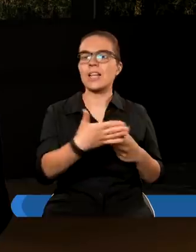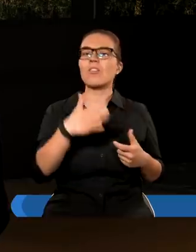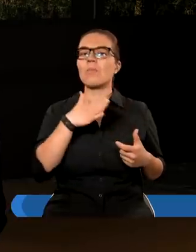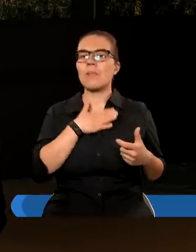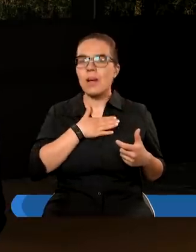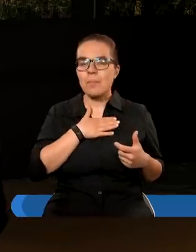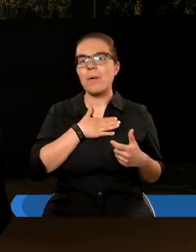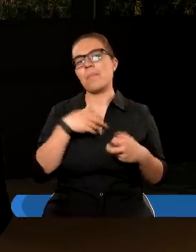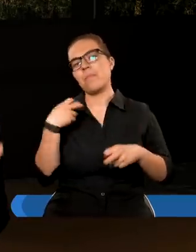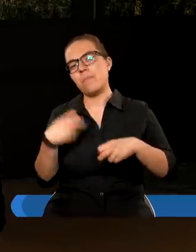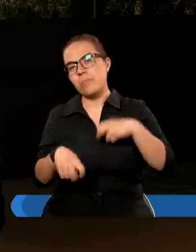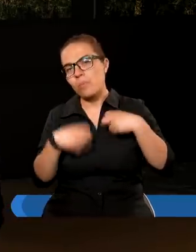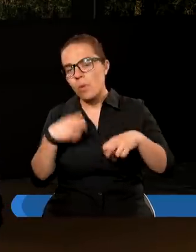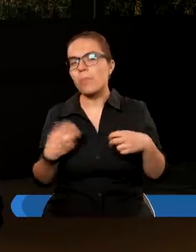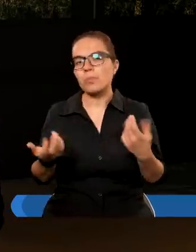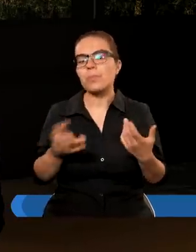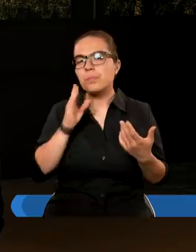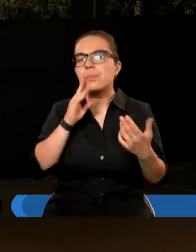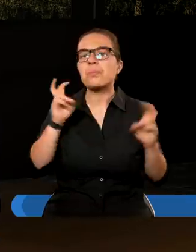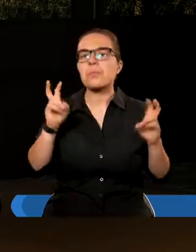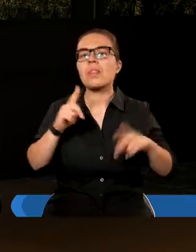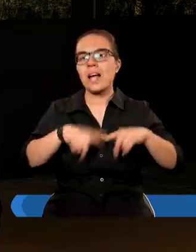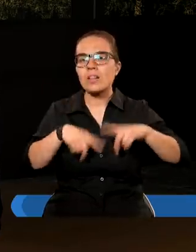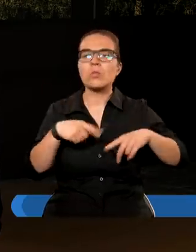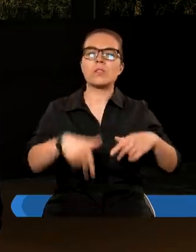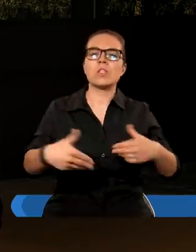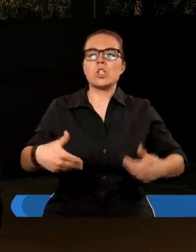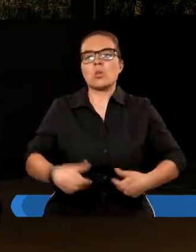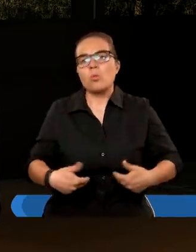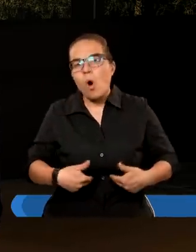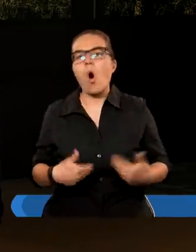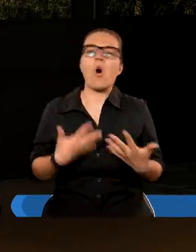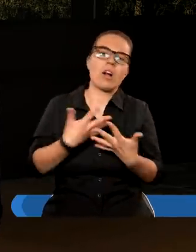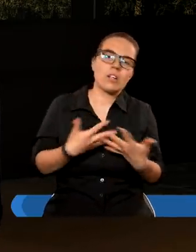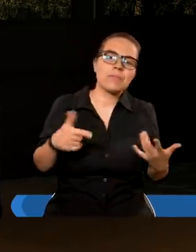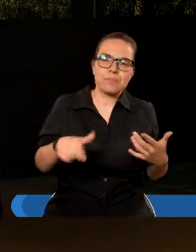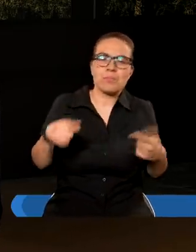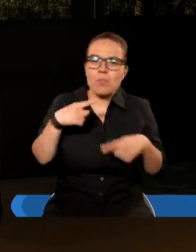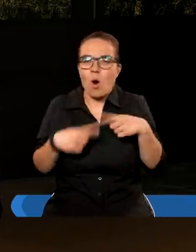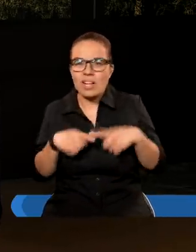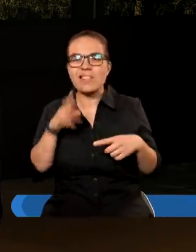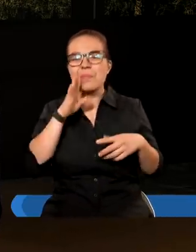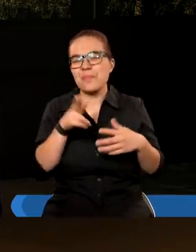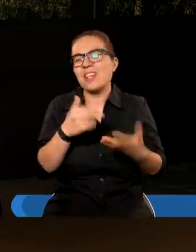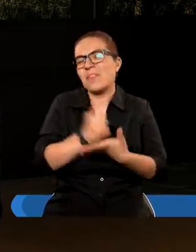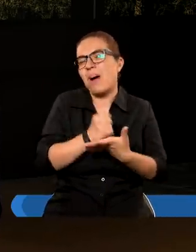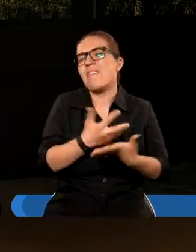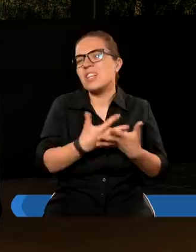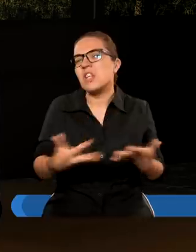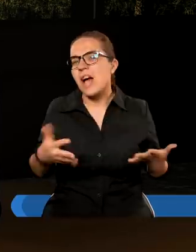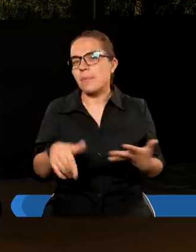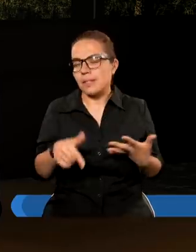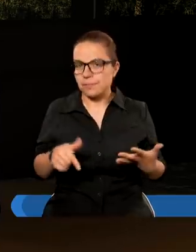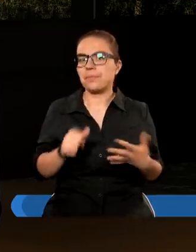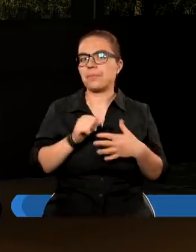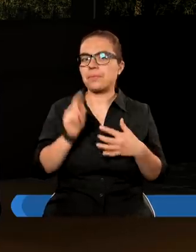problemy naturalne, trzęsienia ziemi, głody, mory, polityka, tego typu problemy,